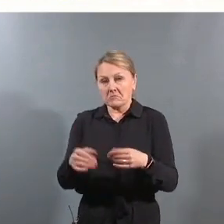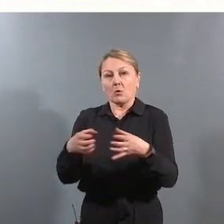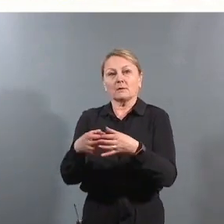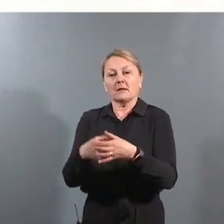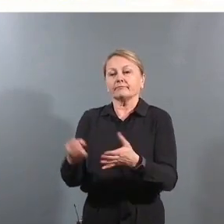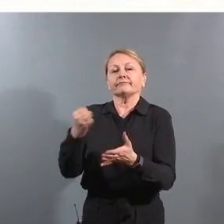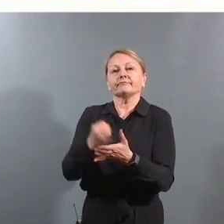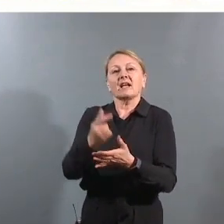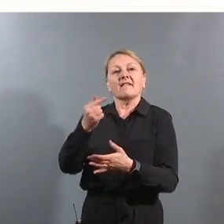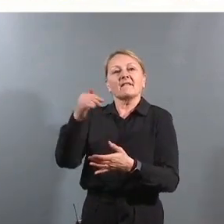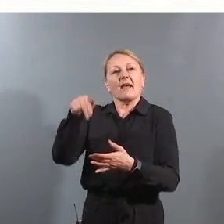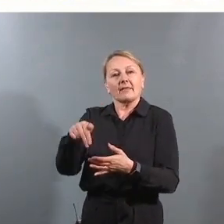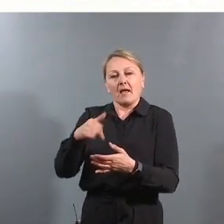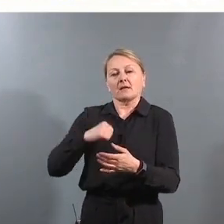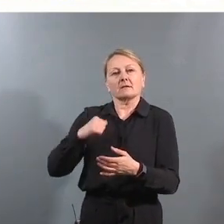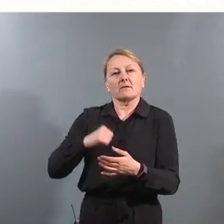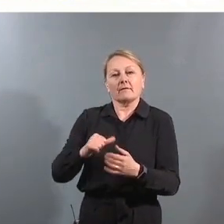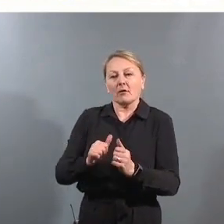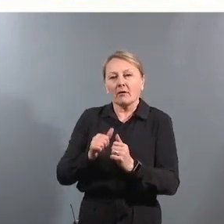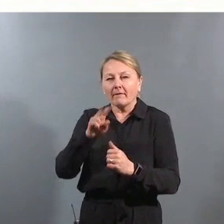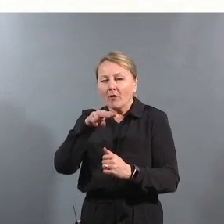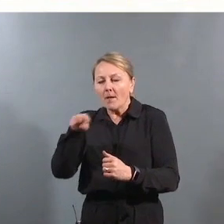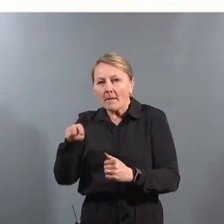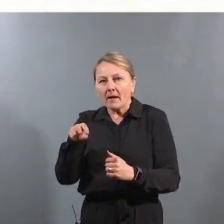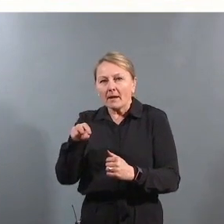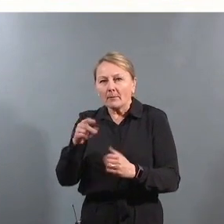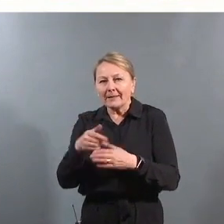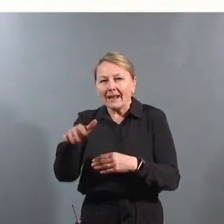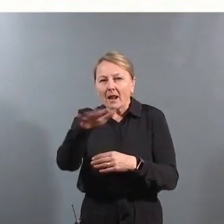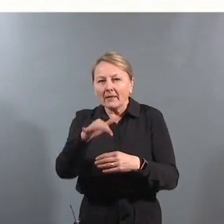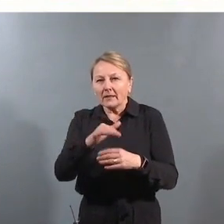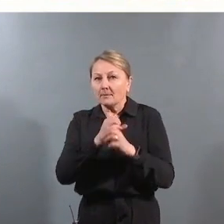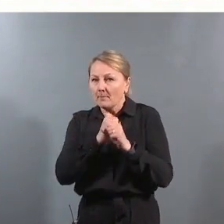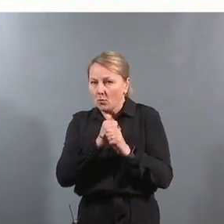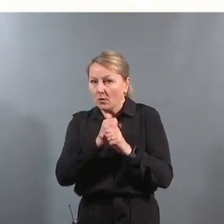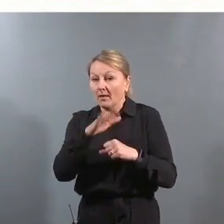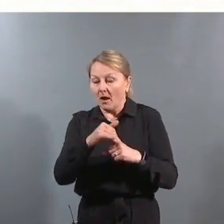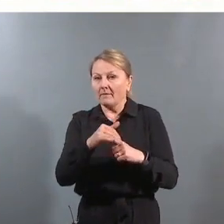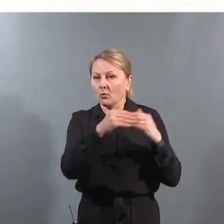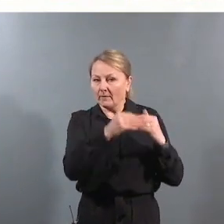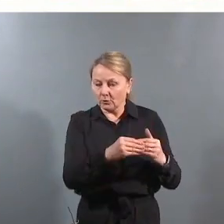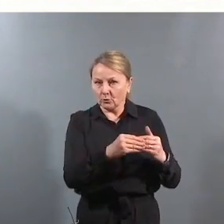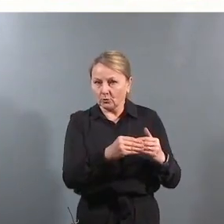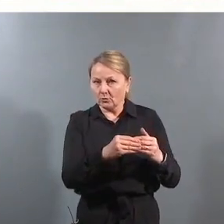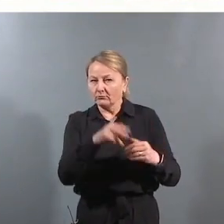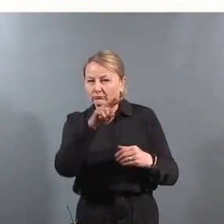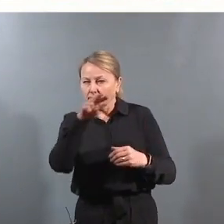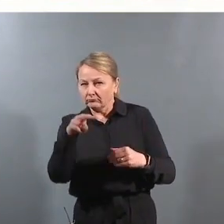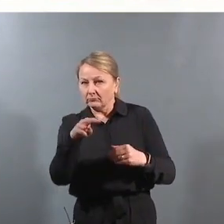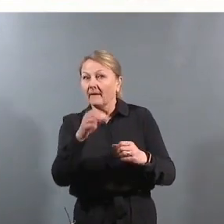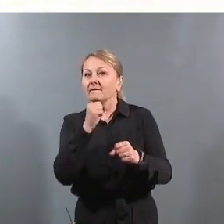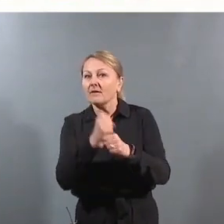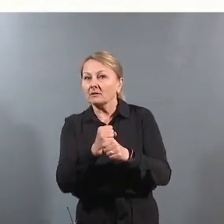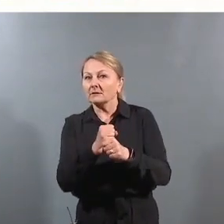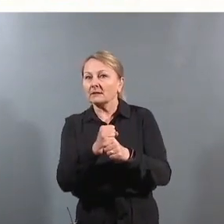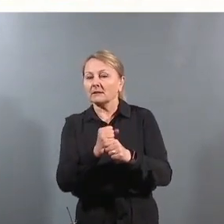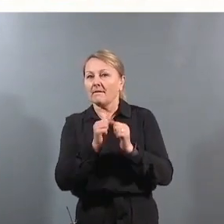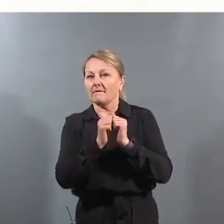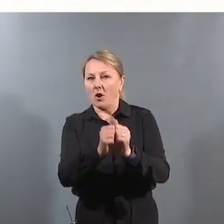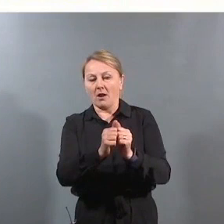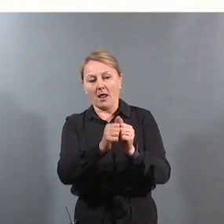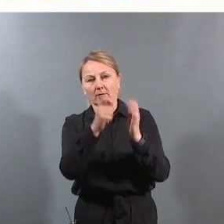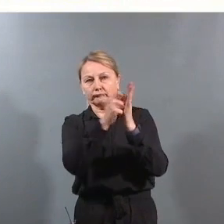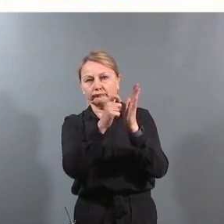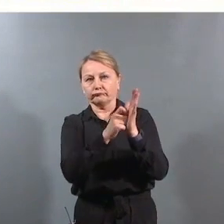som er opprettet av FN, som har ansvaret for å følge med på de landene som er begynnet av konvensjonen, og følge med på om de faktisk følger de forpliktelser de